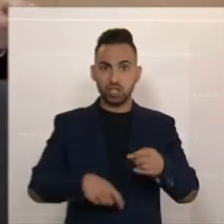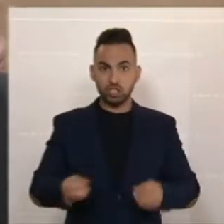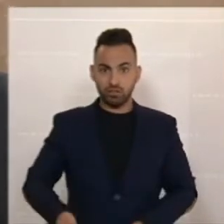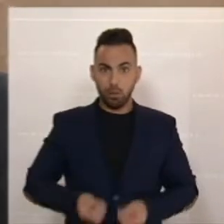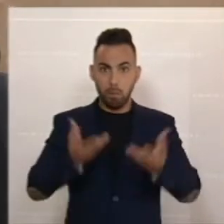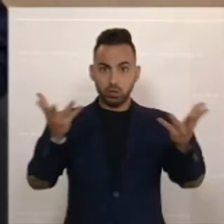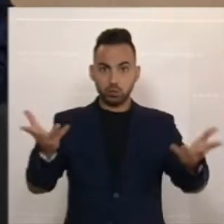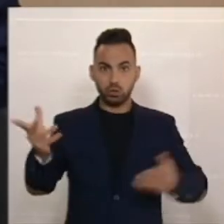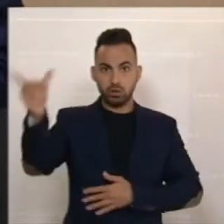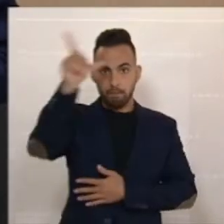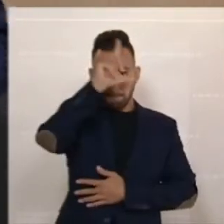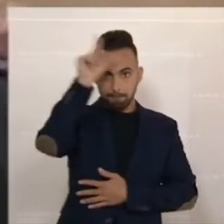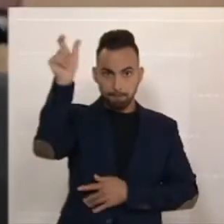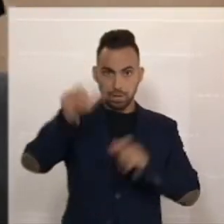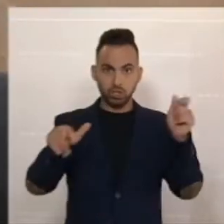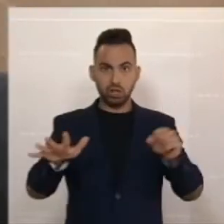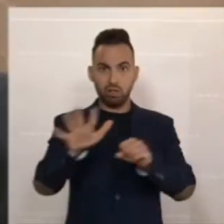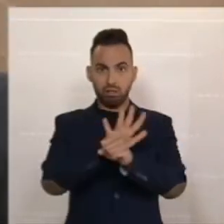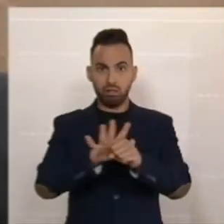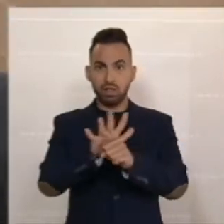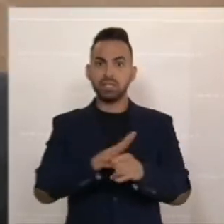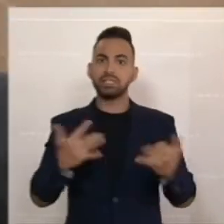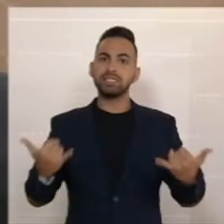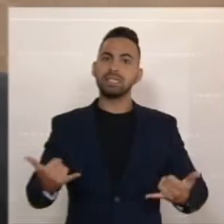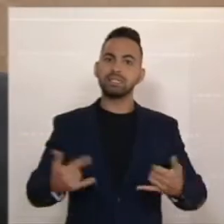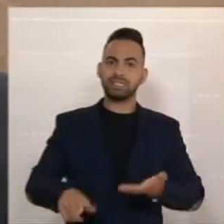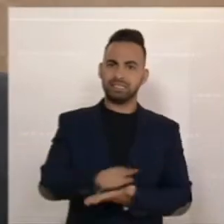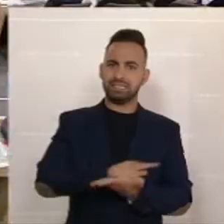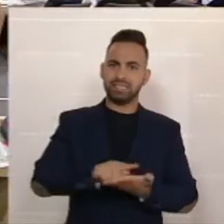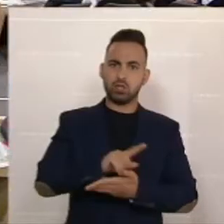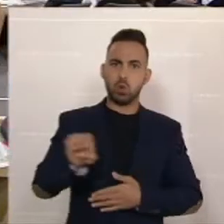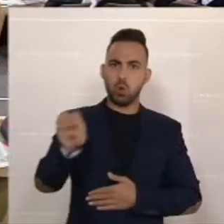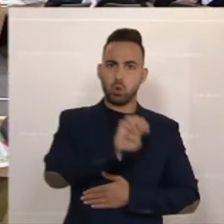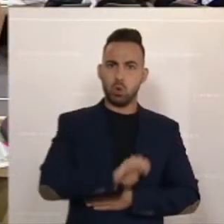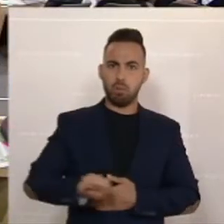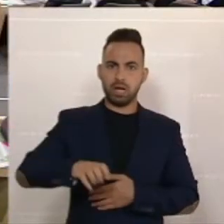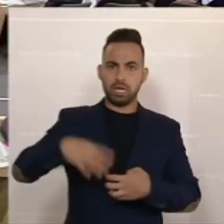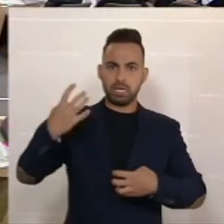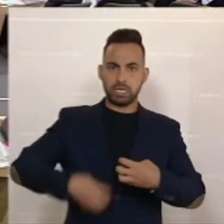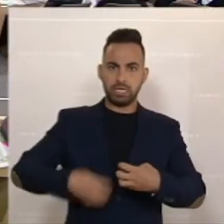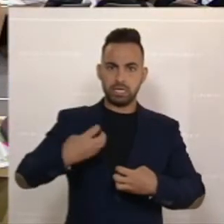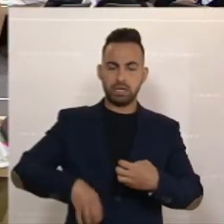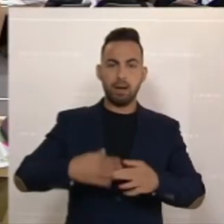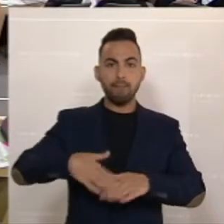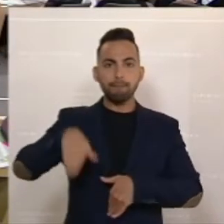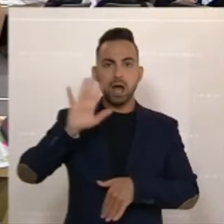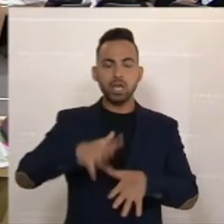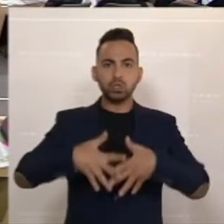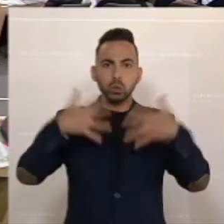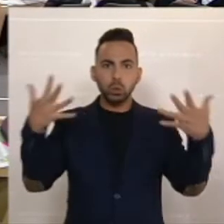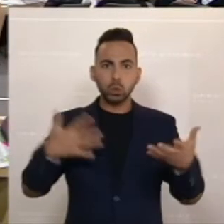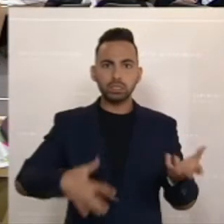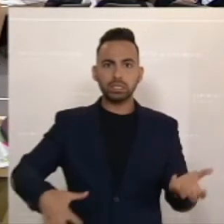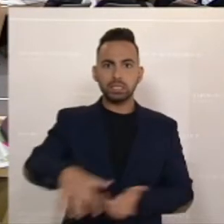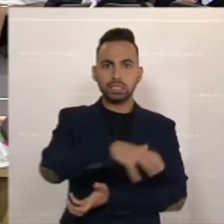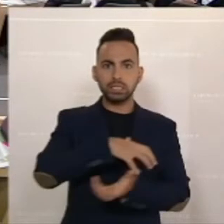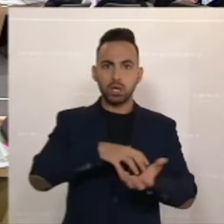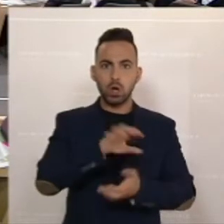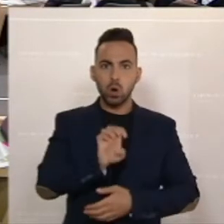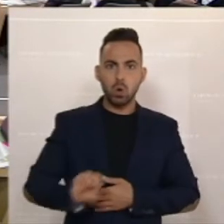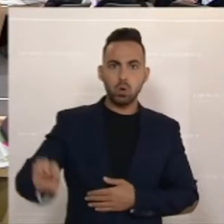der Menschen. In einer Zeit, wo Krieg in Europa herrscht und wir vor der größten Krise in der Zweiten Republik stehen.